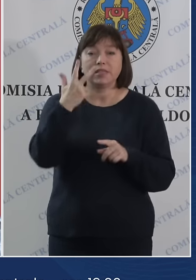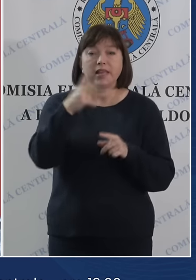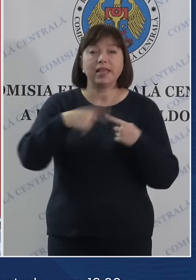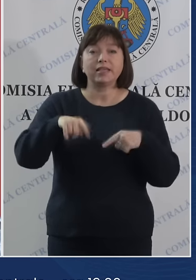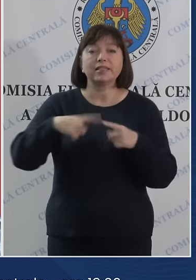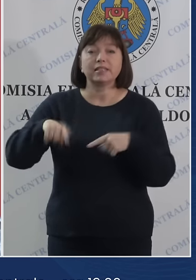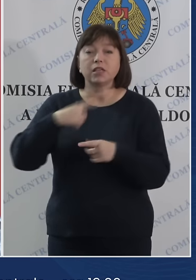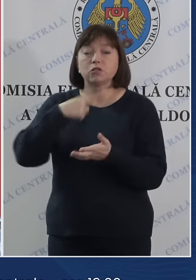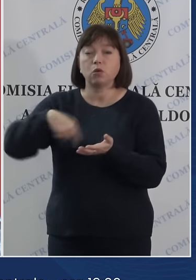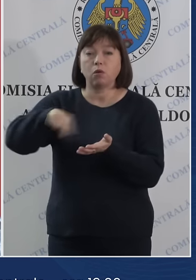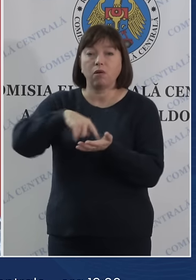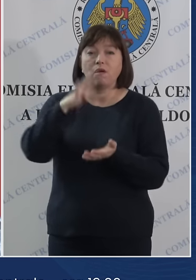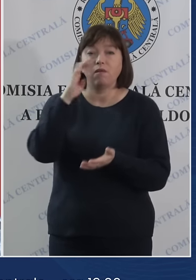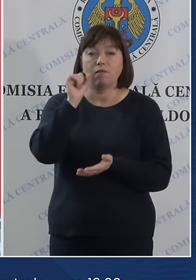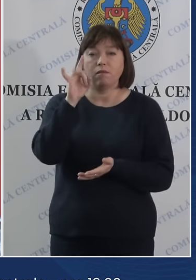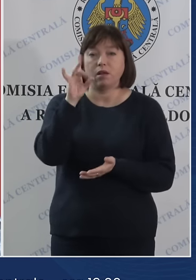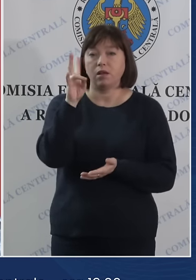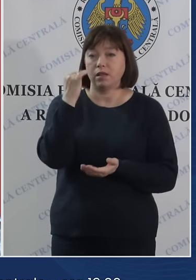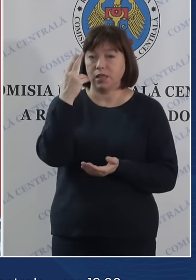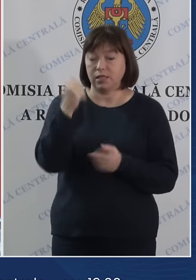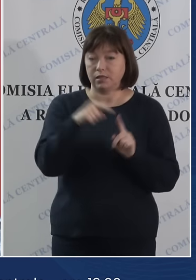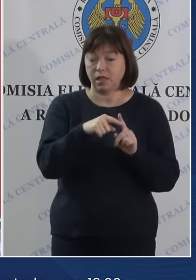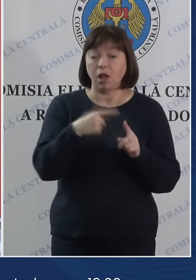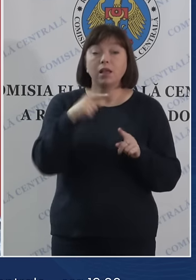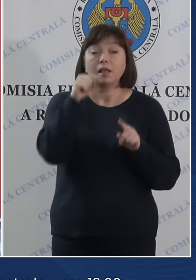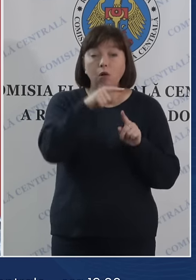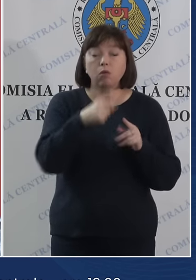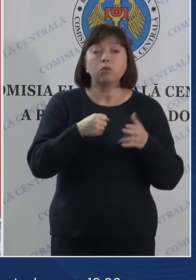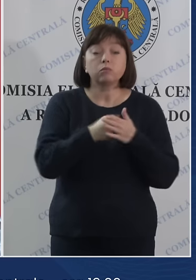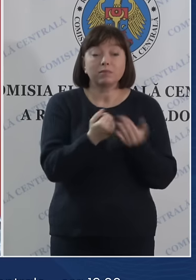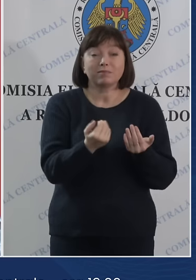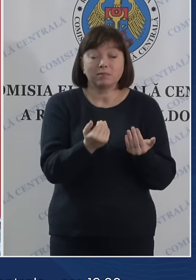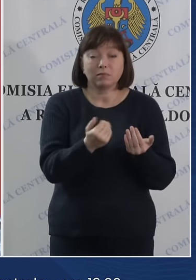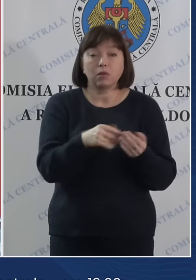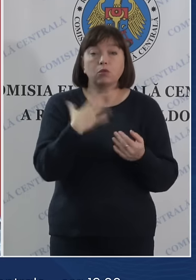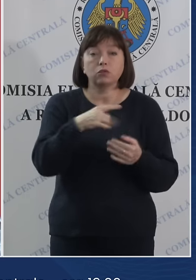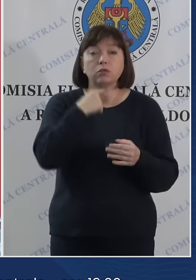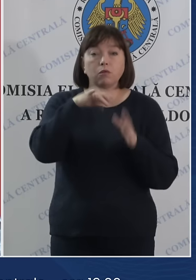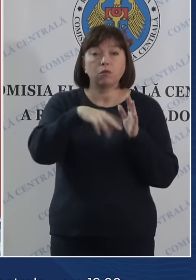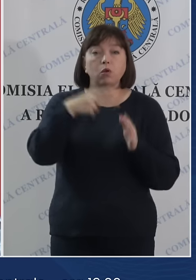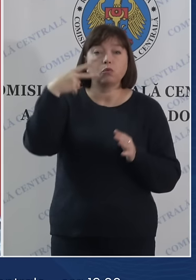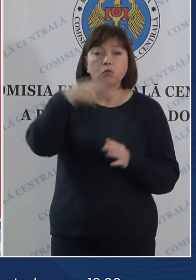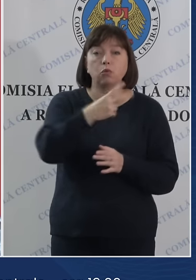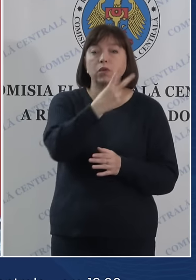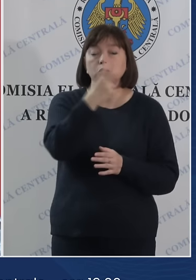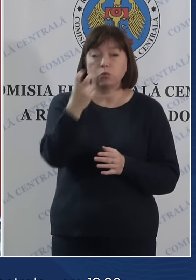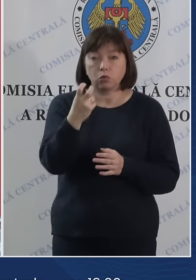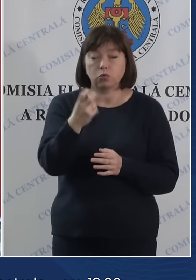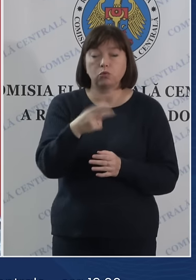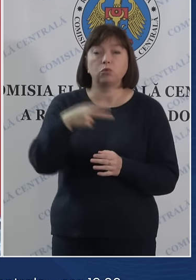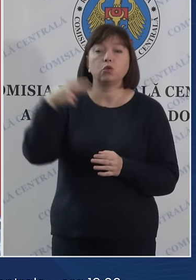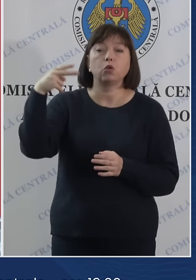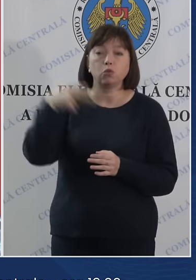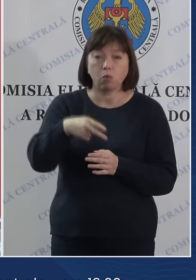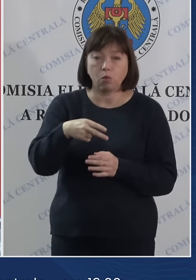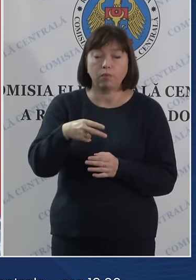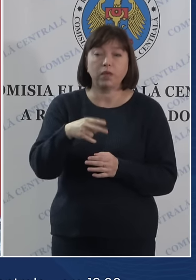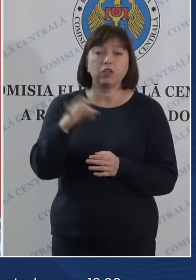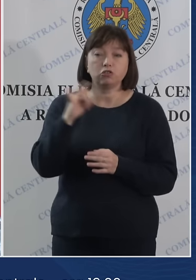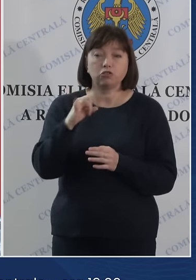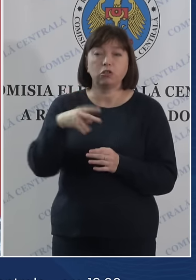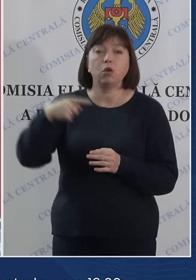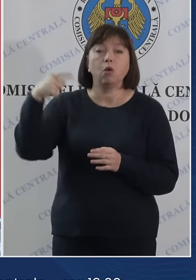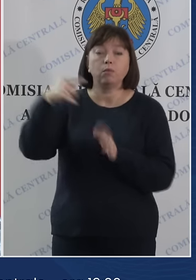secții din orașul Varneța, unde până la moment au votat 2.200, 2.000 și, respectiv,